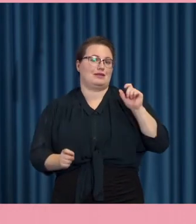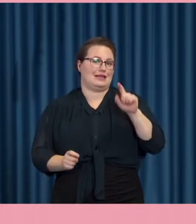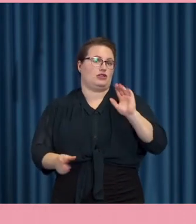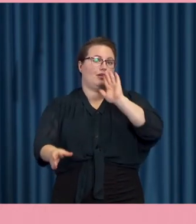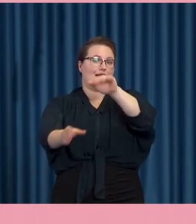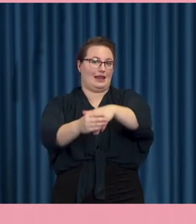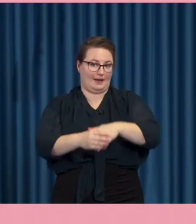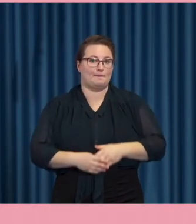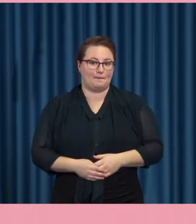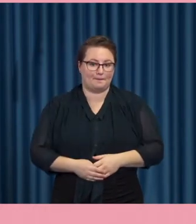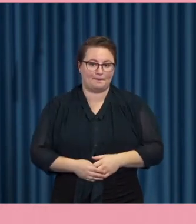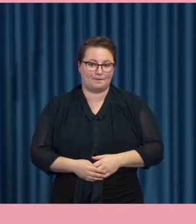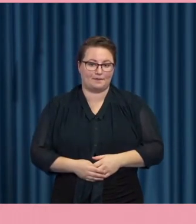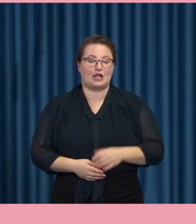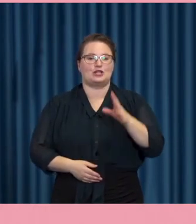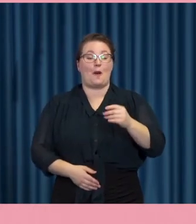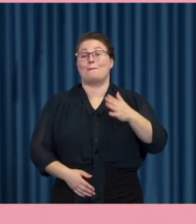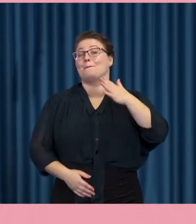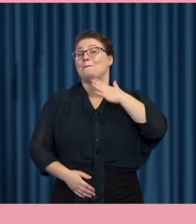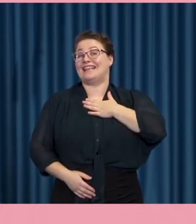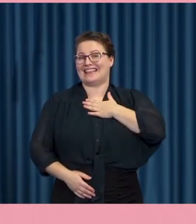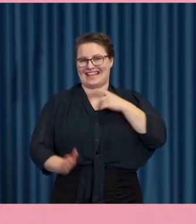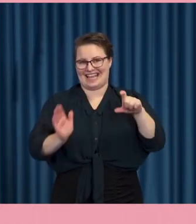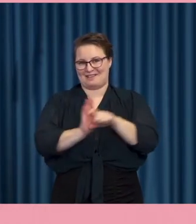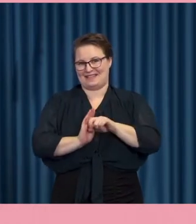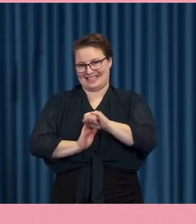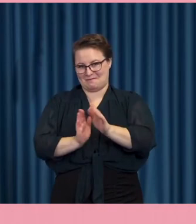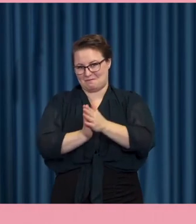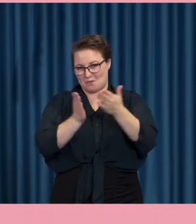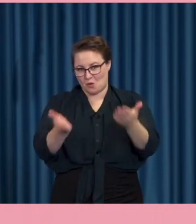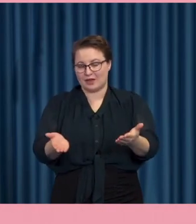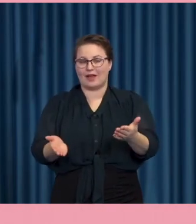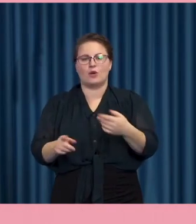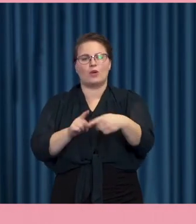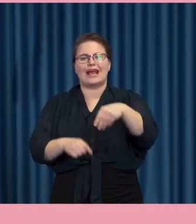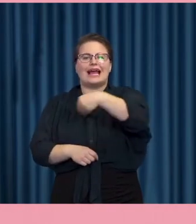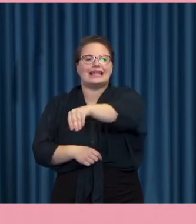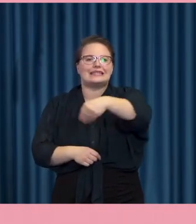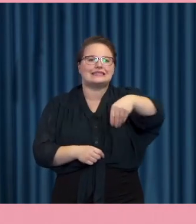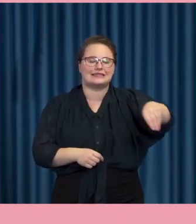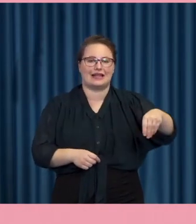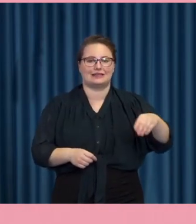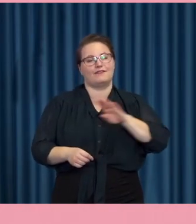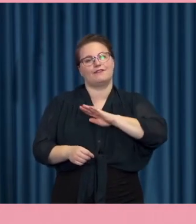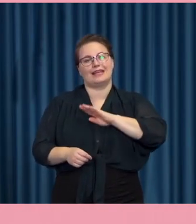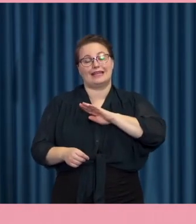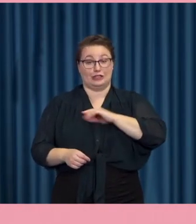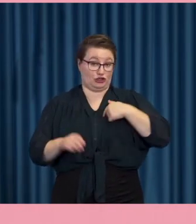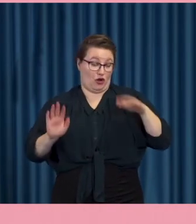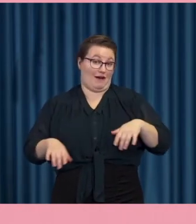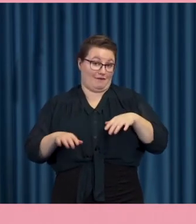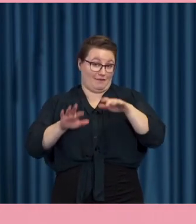Men nu till mitt kapitel då och några initiativ för digital delaktighet som jag har valt att berätta om i boken.